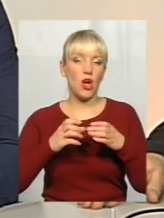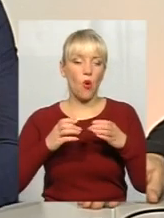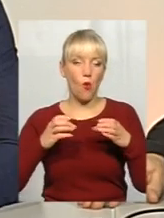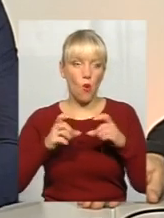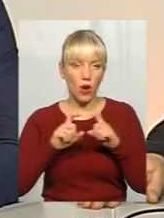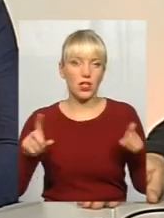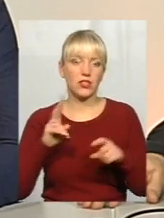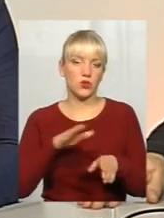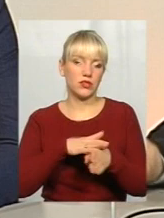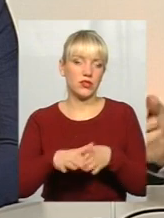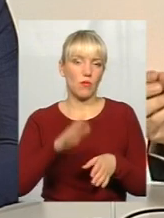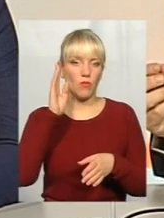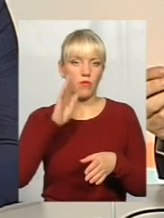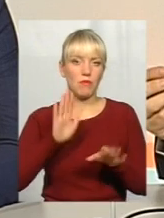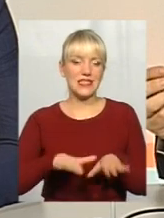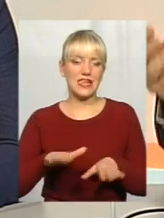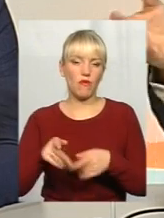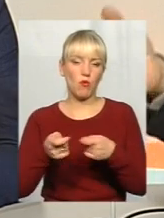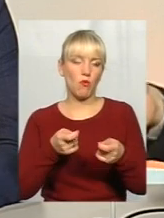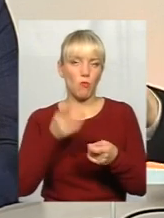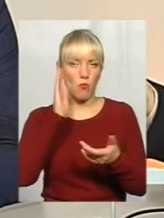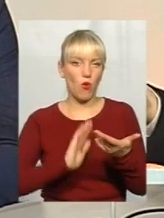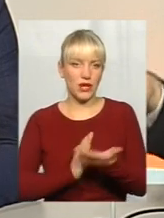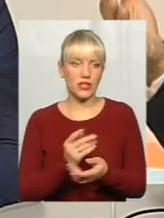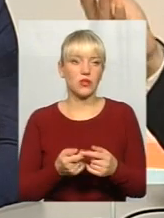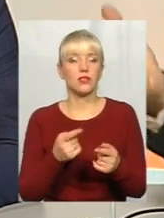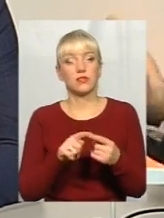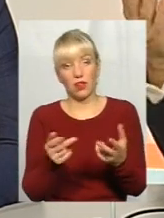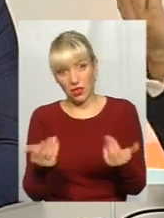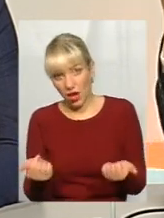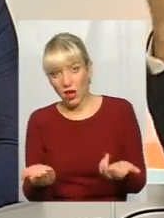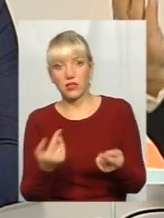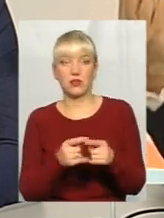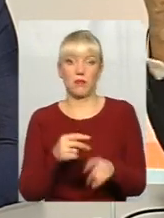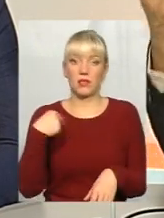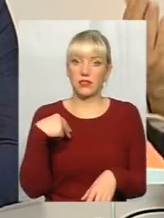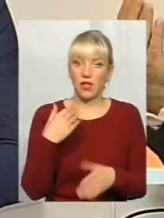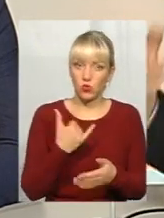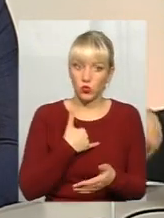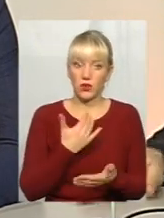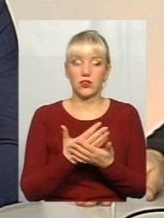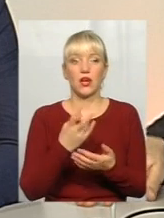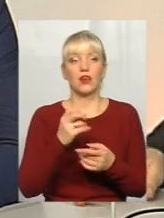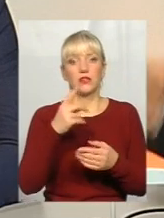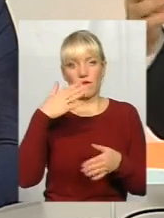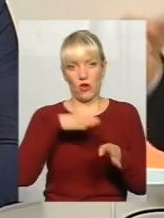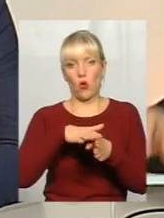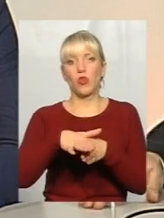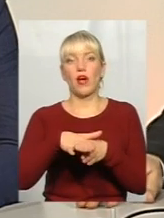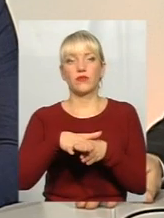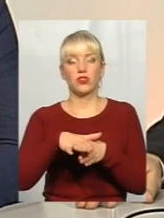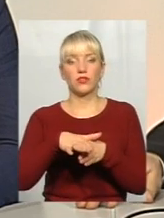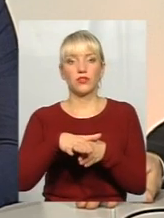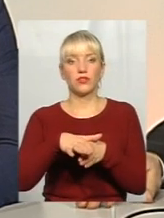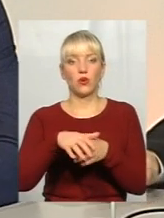політику. От, і тому, значить, а це так, тому що в нас і президент, це є виконавчий, значить,